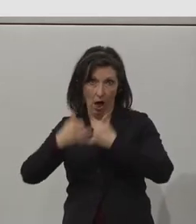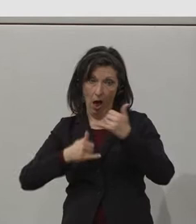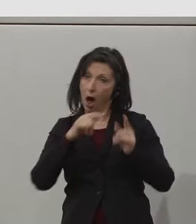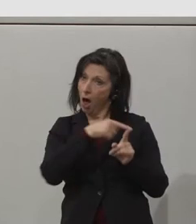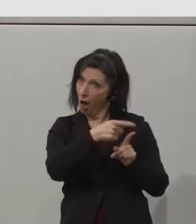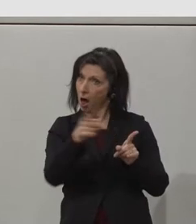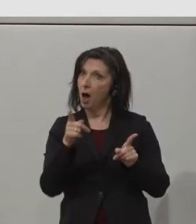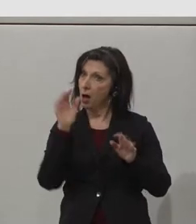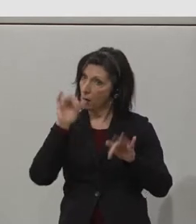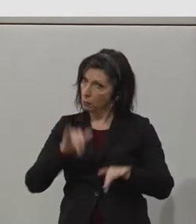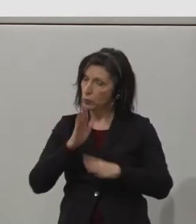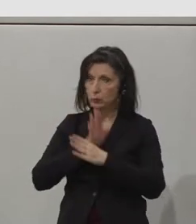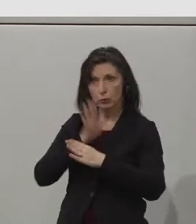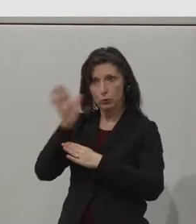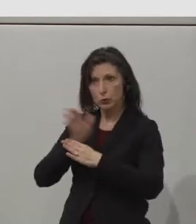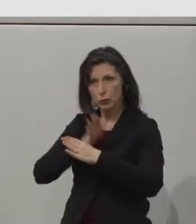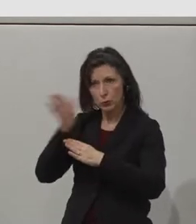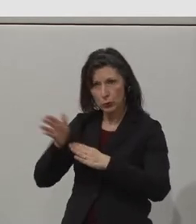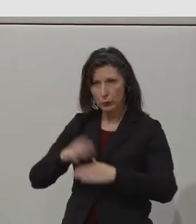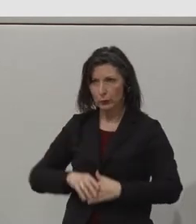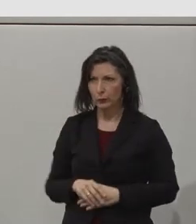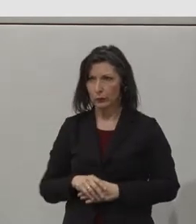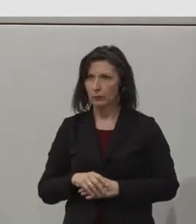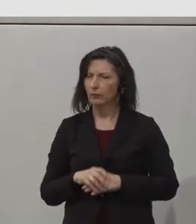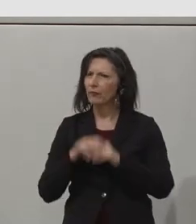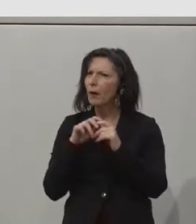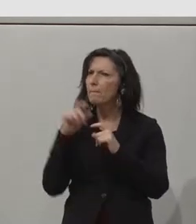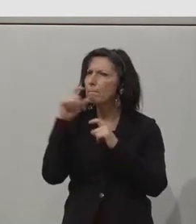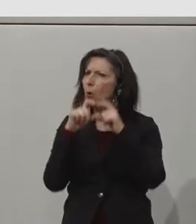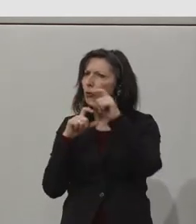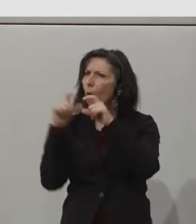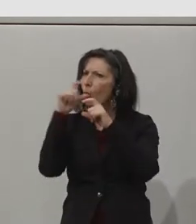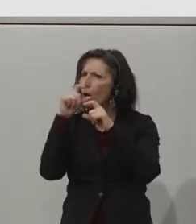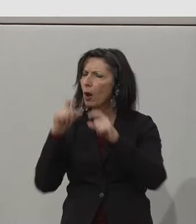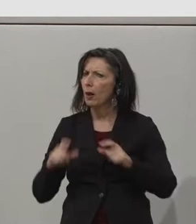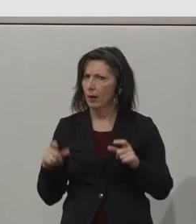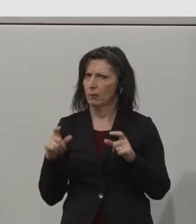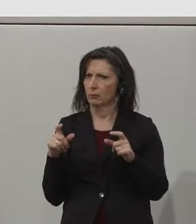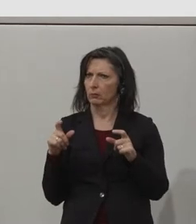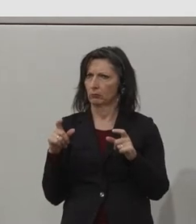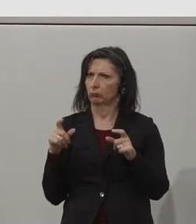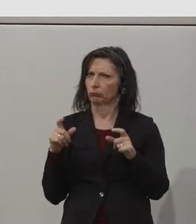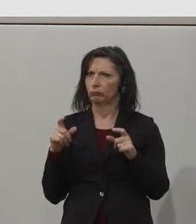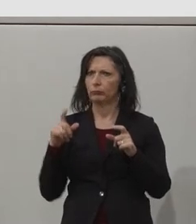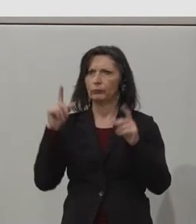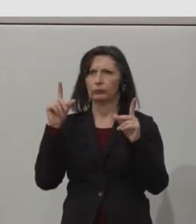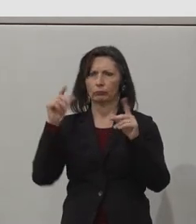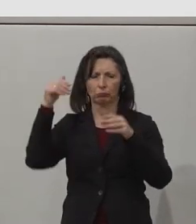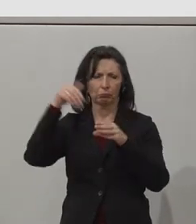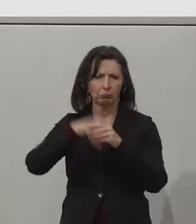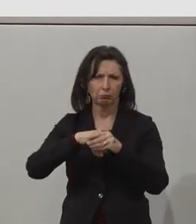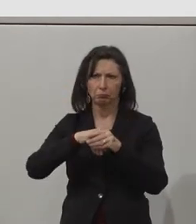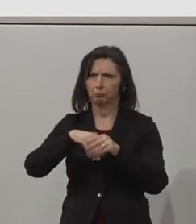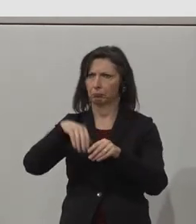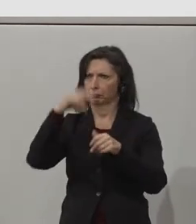in a range of subjects. So they cover the arts, so they do film studies, drama